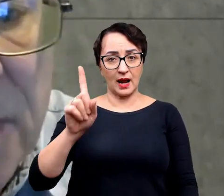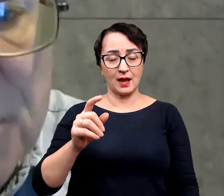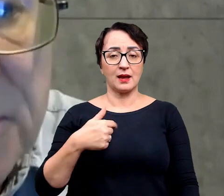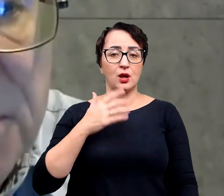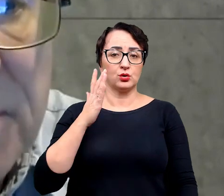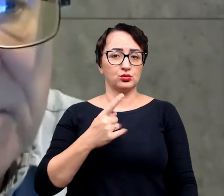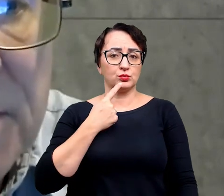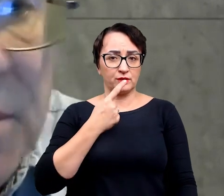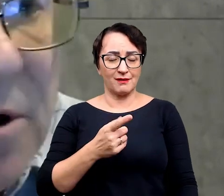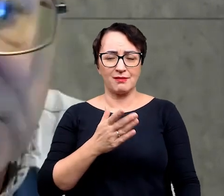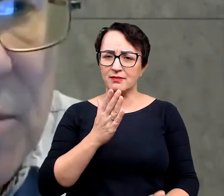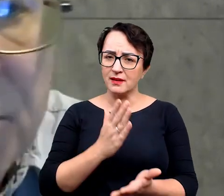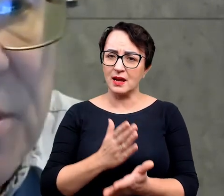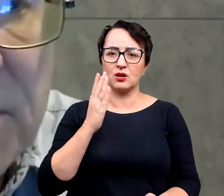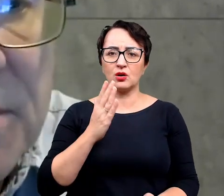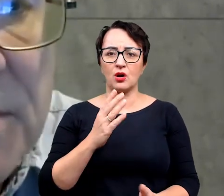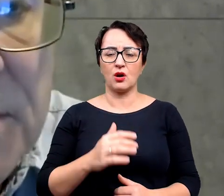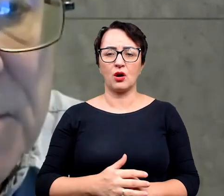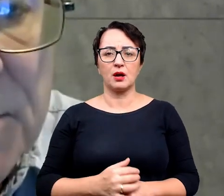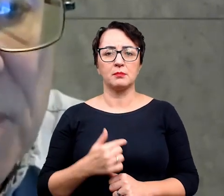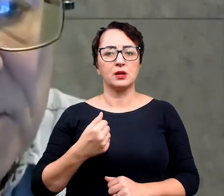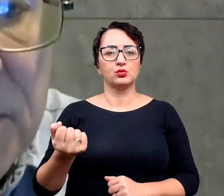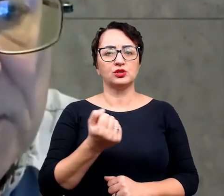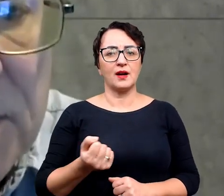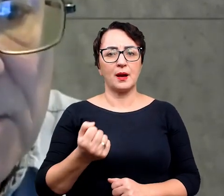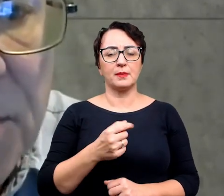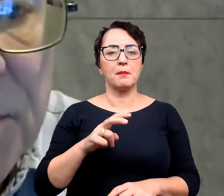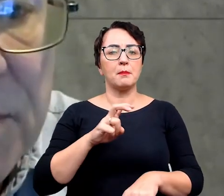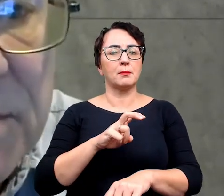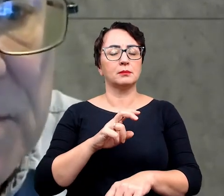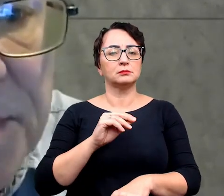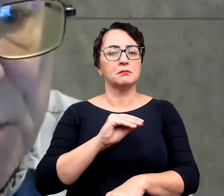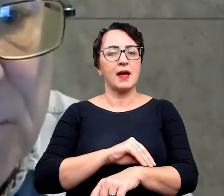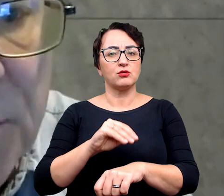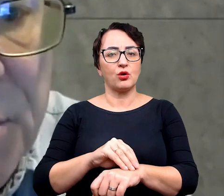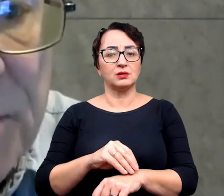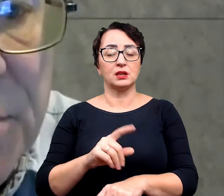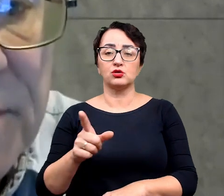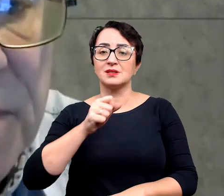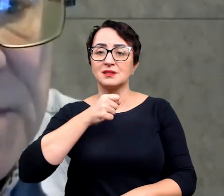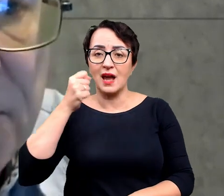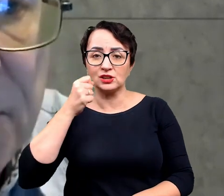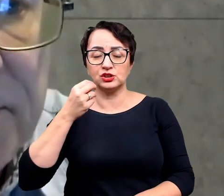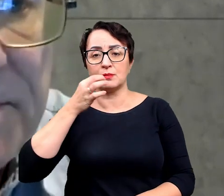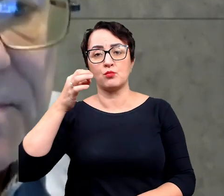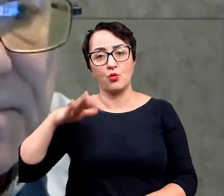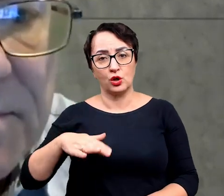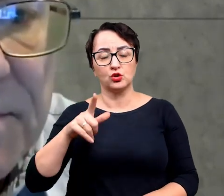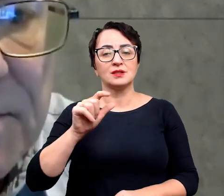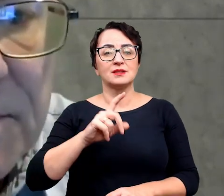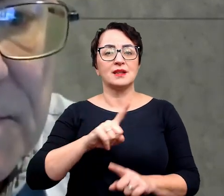jak już powiedziałem, tylko i wyłącznie stosujemy metodę starsze, młodsze, czyli wiek względny.